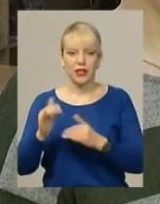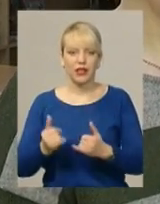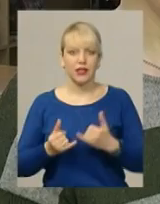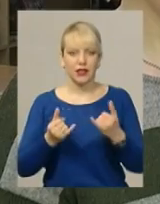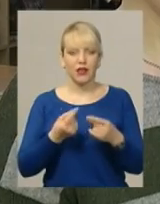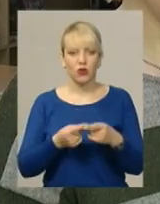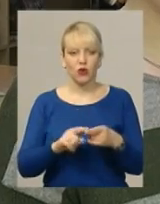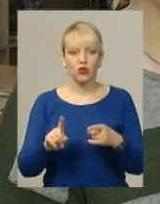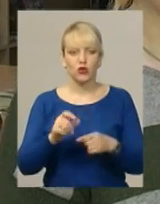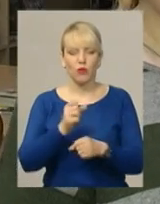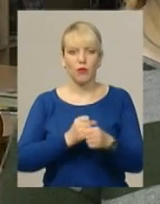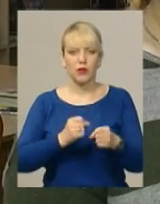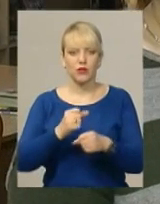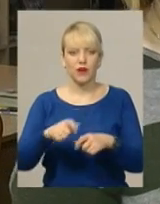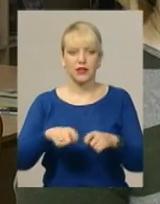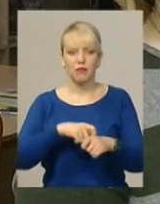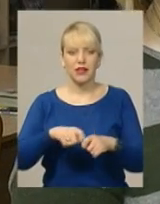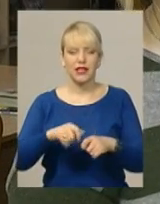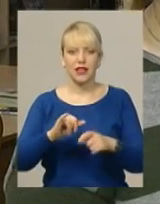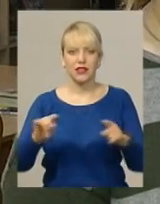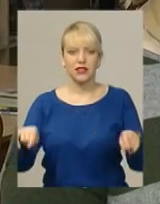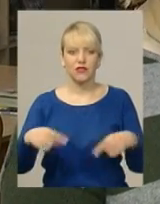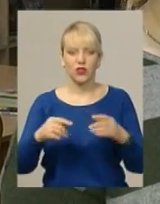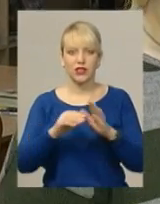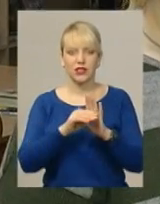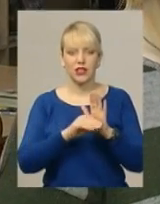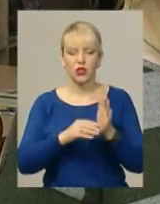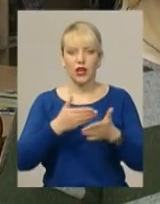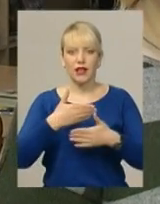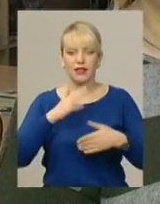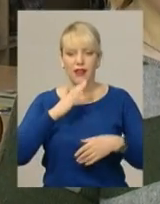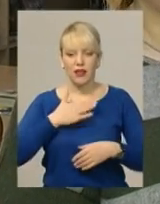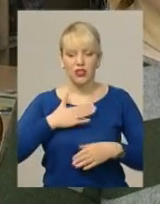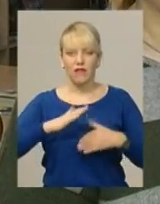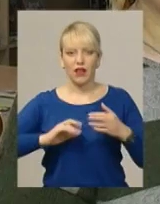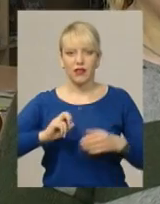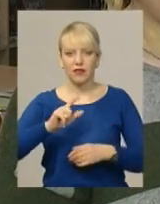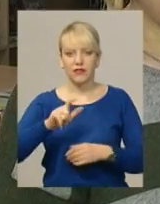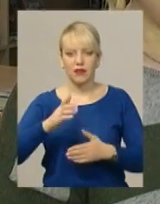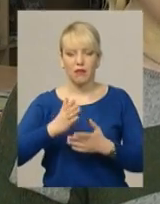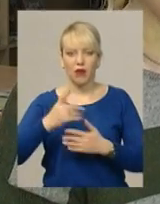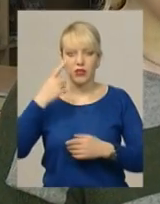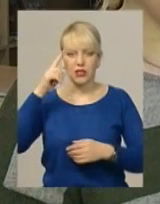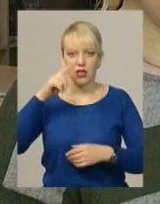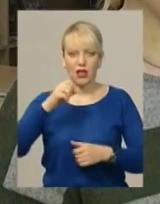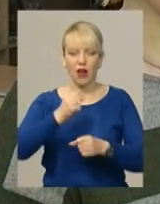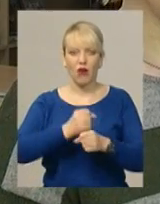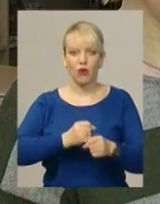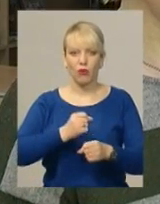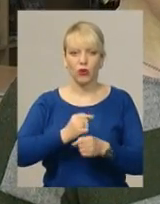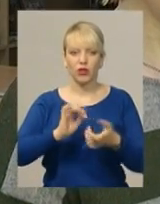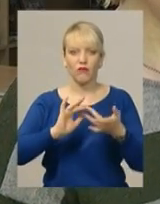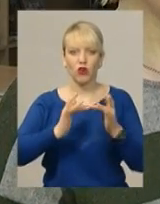того, щоб опрацювати матеріал і створити статтю. Наші фахівці мають певні знання роботи в онлайн